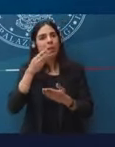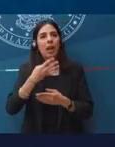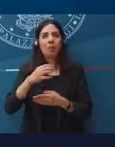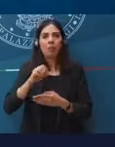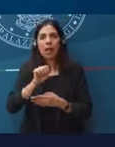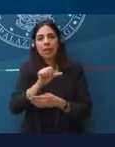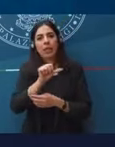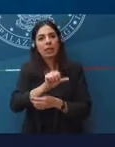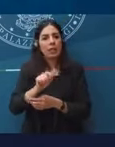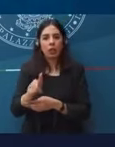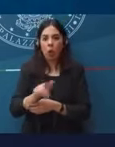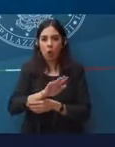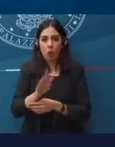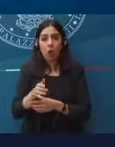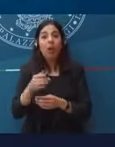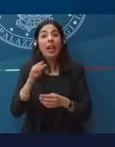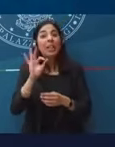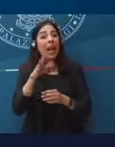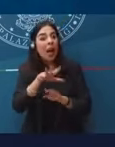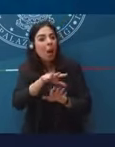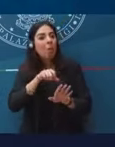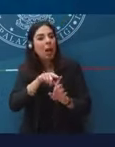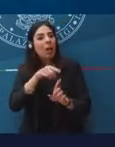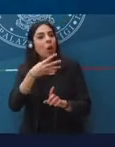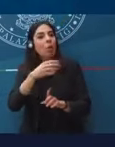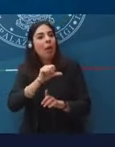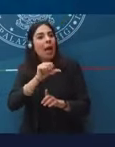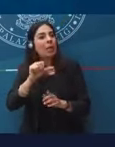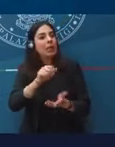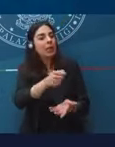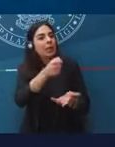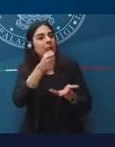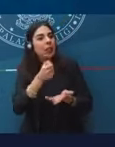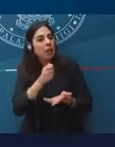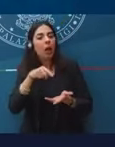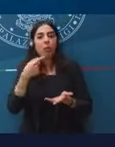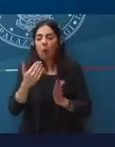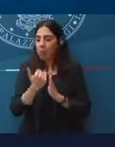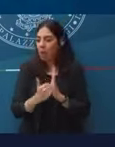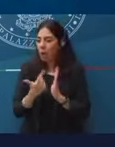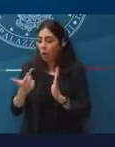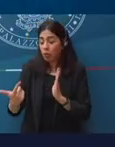MES senza avere un piano significa, può essere, significa buttare via i soldi.